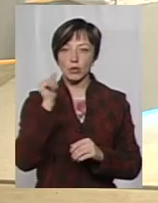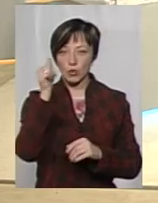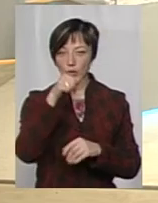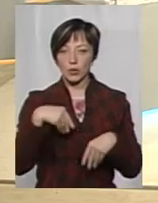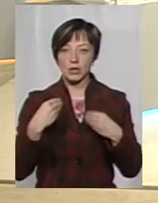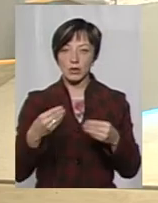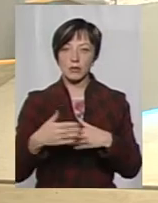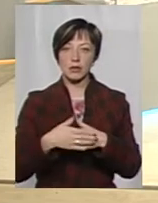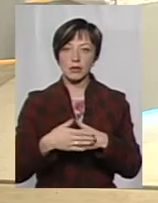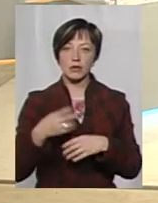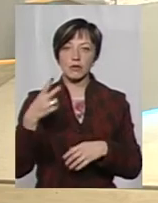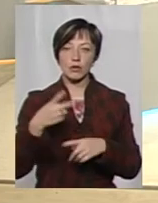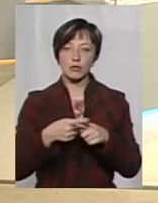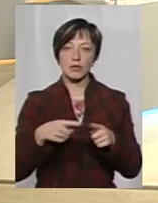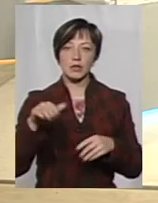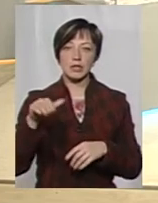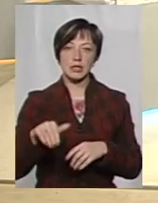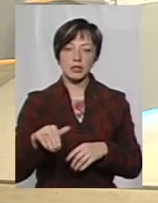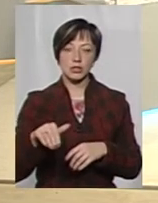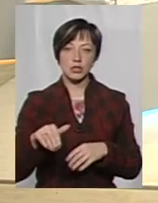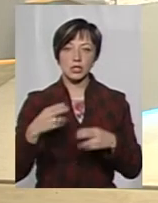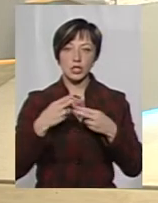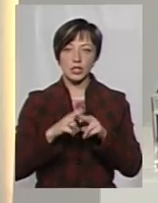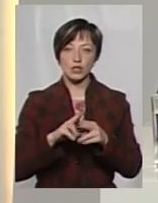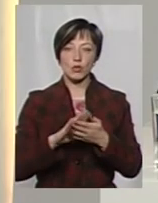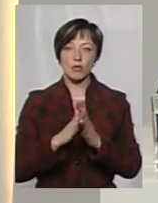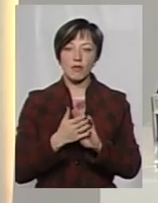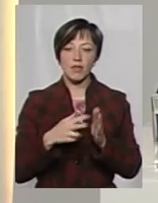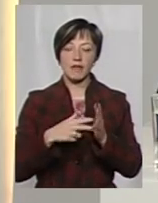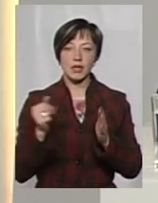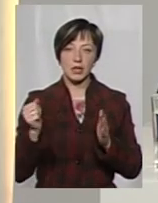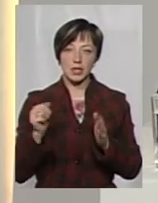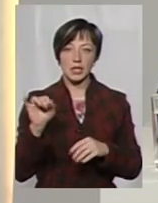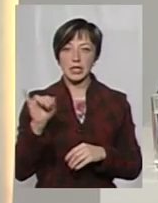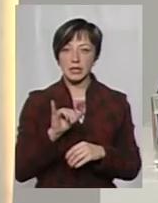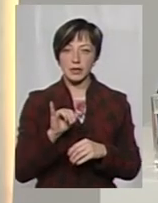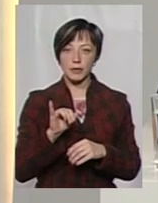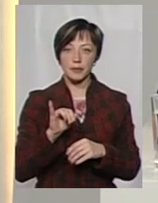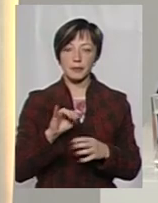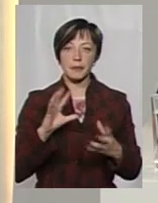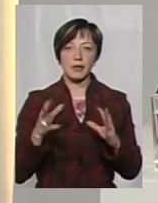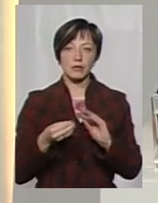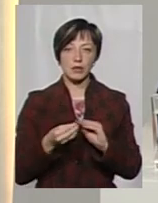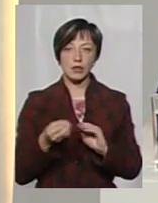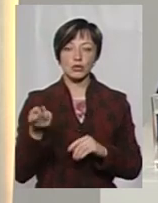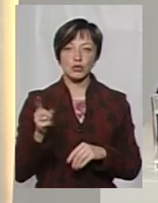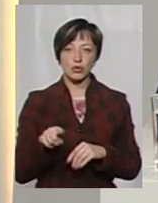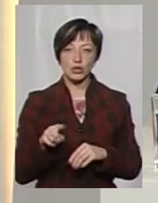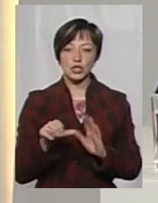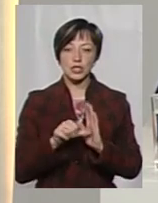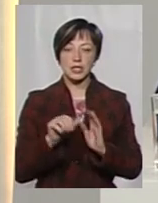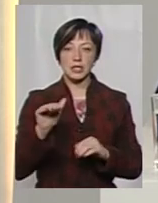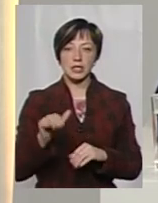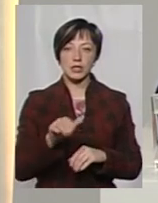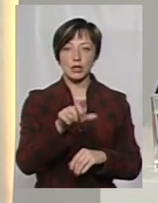надало близько 2,5 тисяч технічних умов на від'єднання. І в результаті чого 6